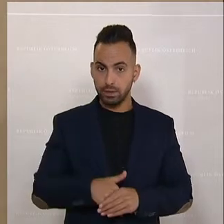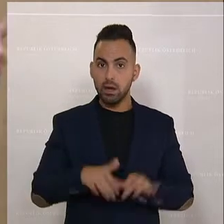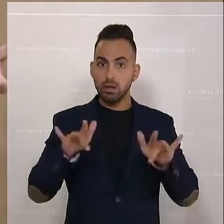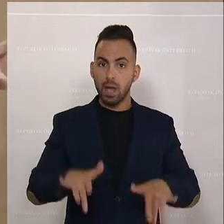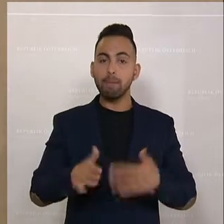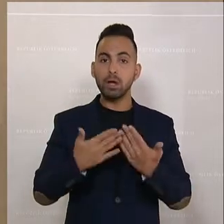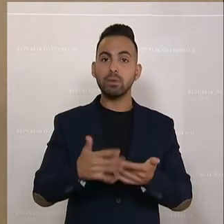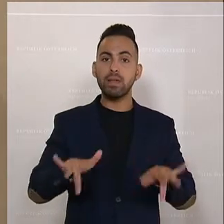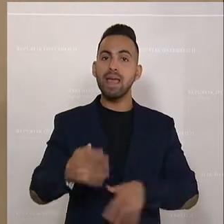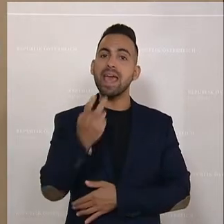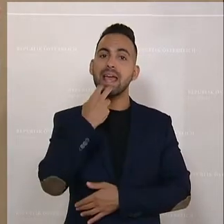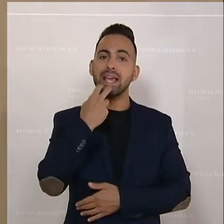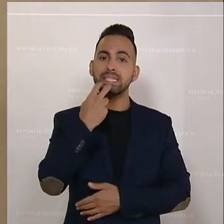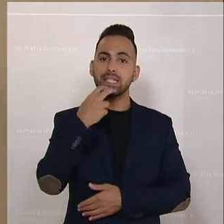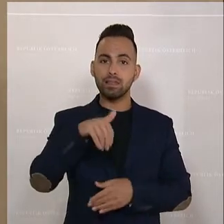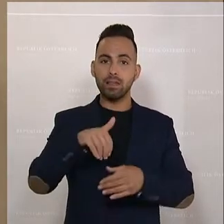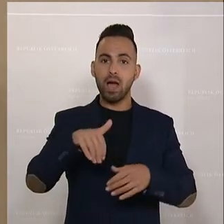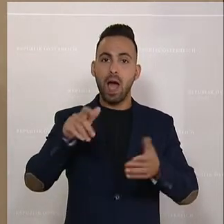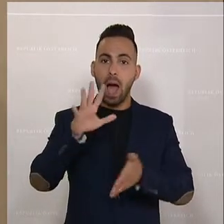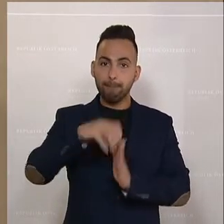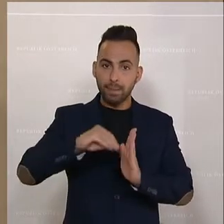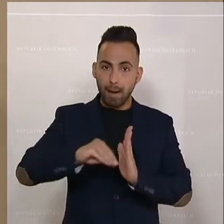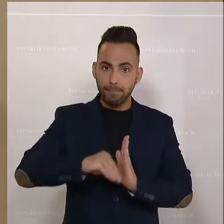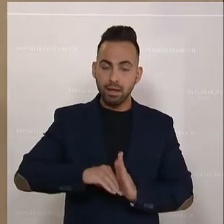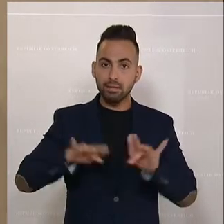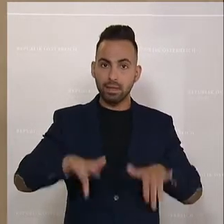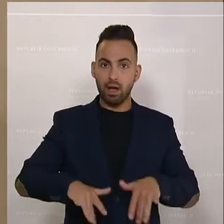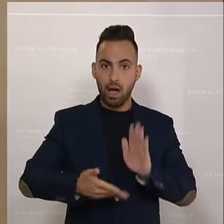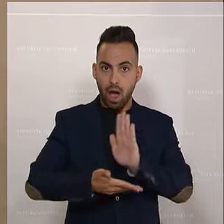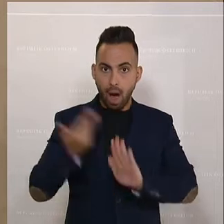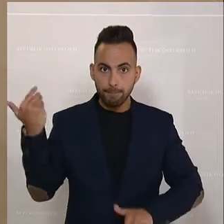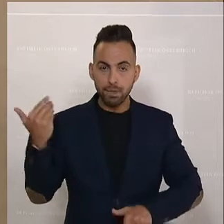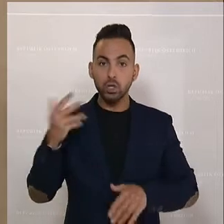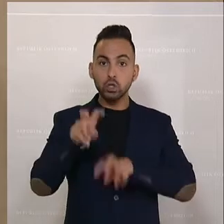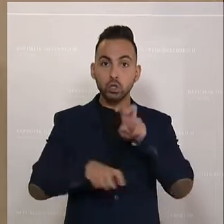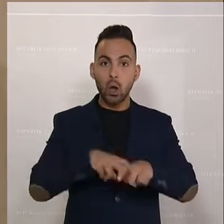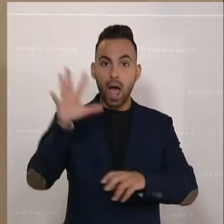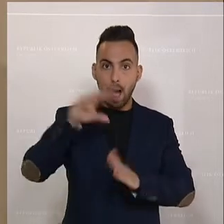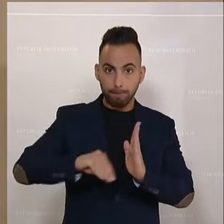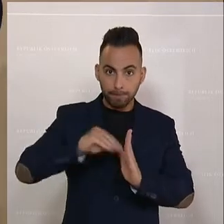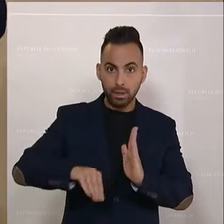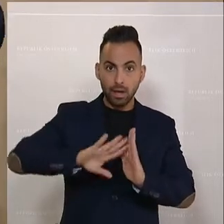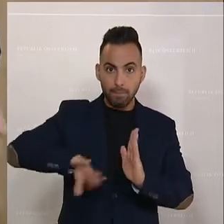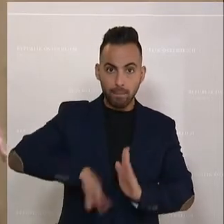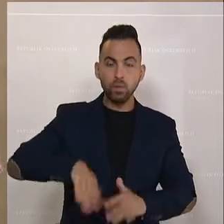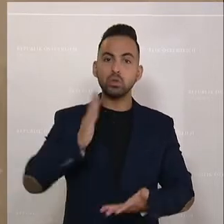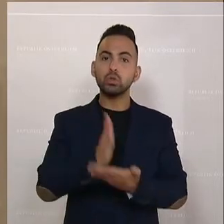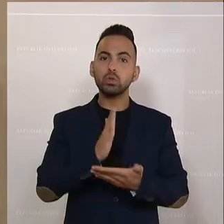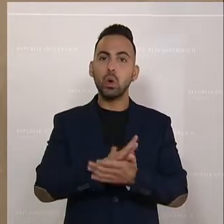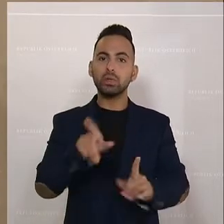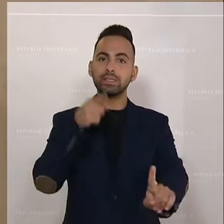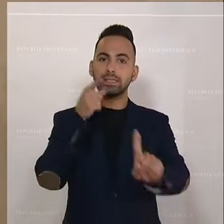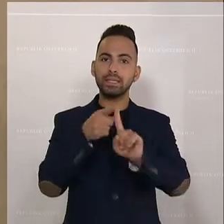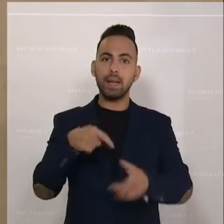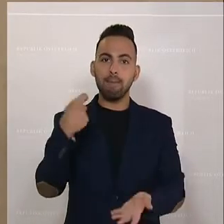der Elektrizitätsabgabe, der Erdgasabgabe, das sind Maßnahmen, steuerliche Maßnahmen, Abgebenmaßnahmen, die dafür sorgen sollen, dass der